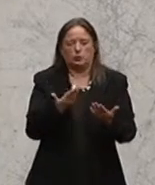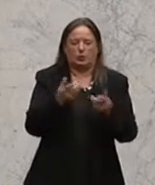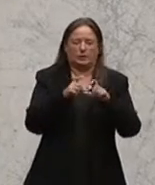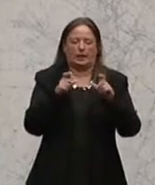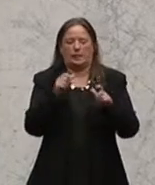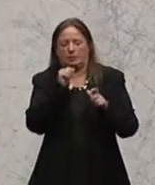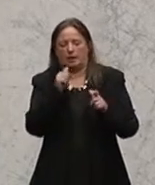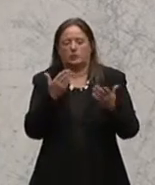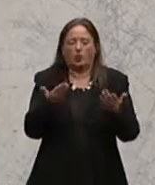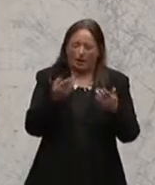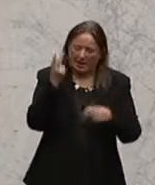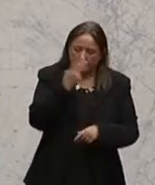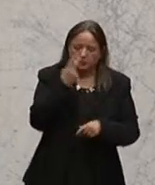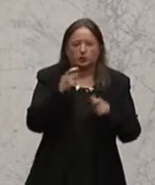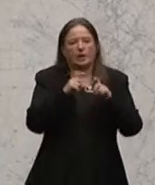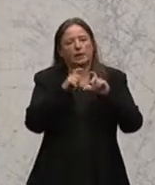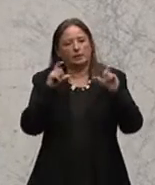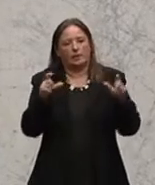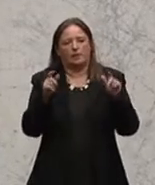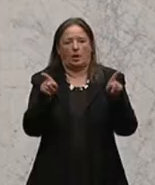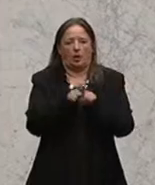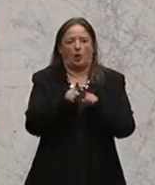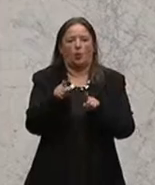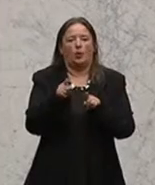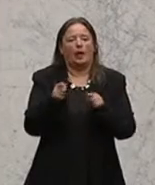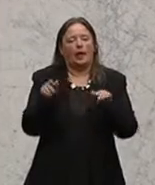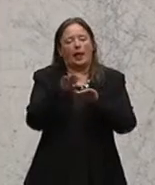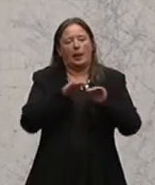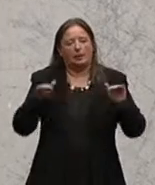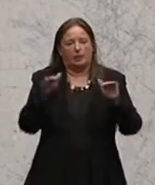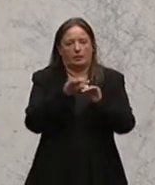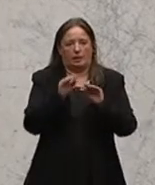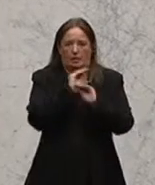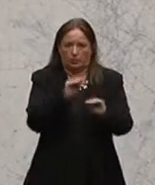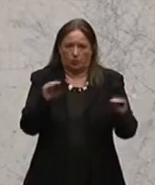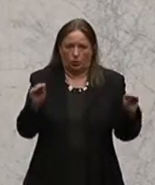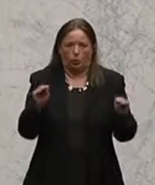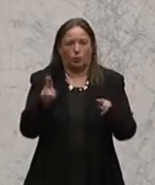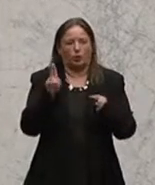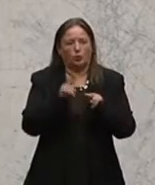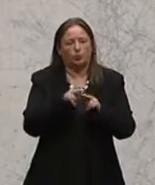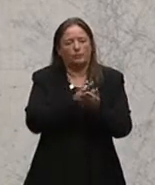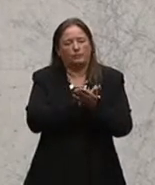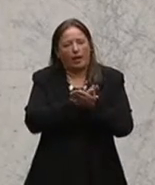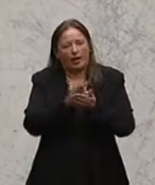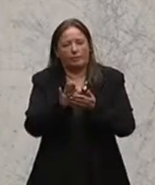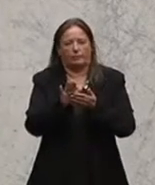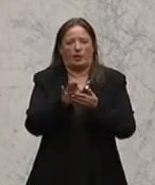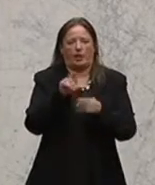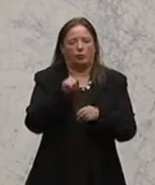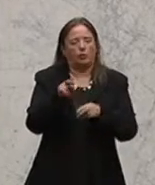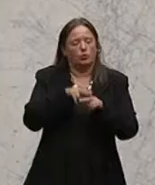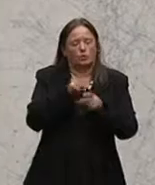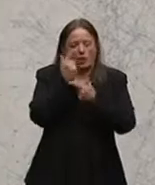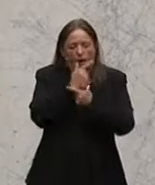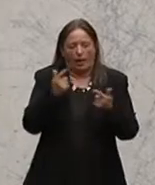um die Elementarpädagogik, um die Schulautonomie, es geht um die Vereinfachung der Verwaltungsstrukturen, klare Kompetenzen und